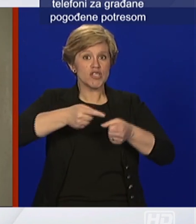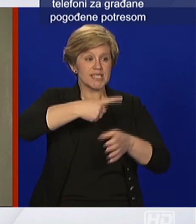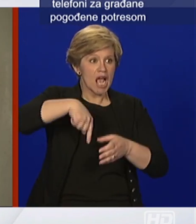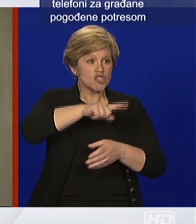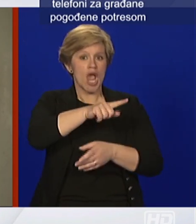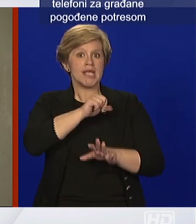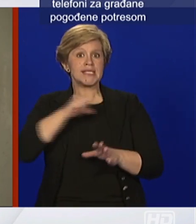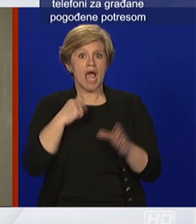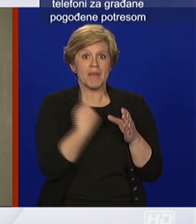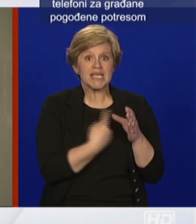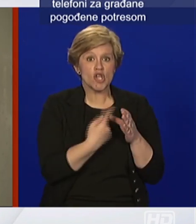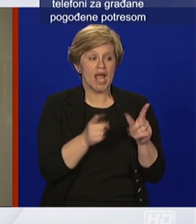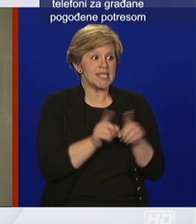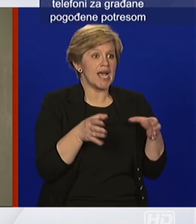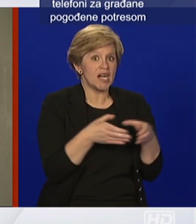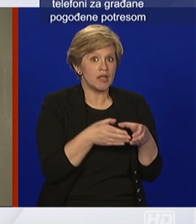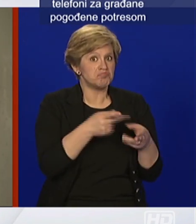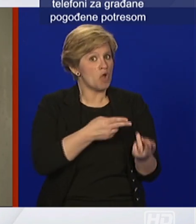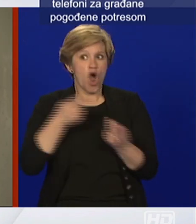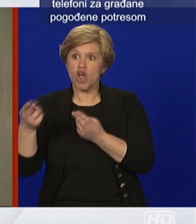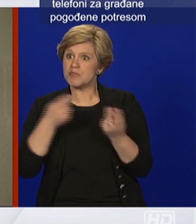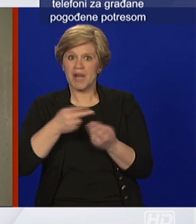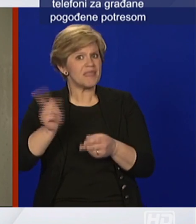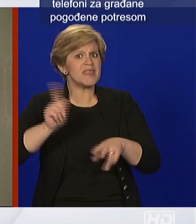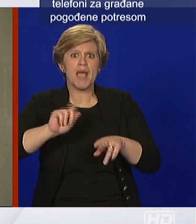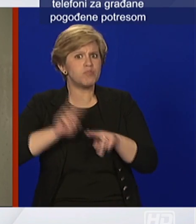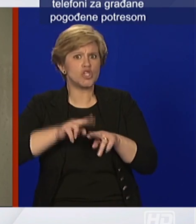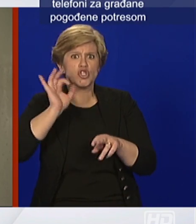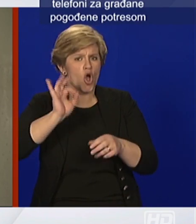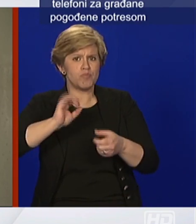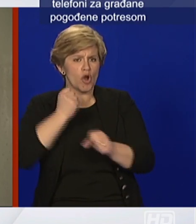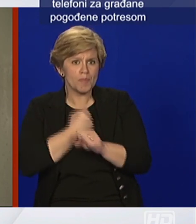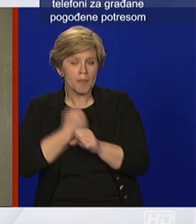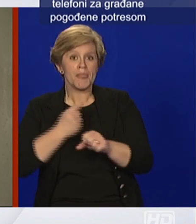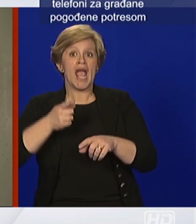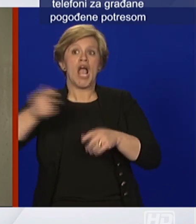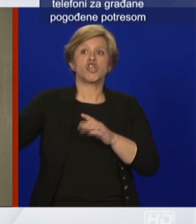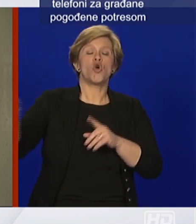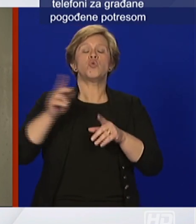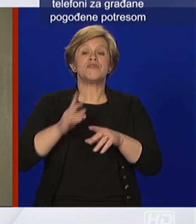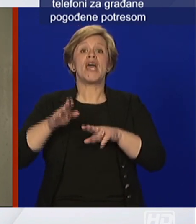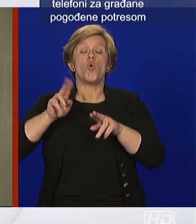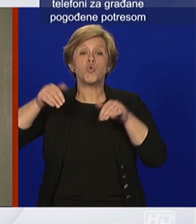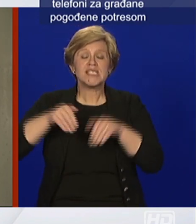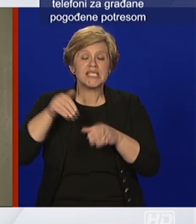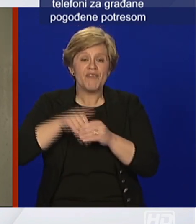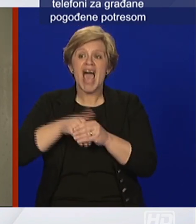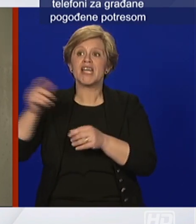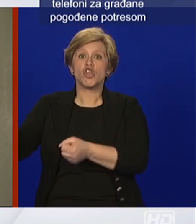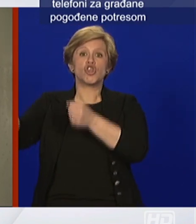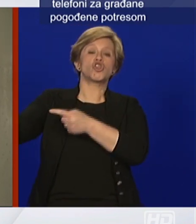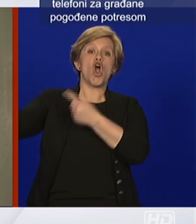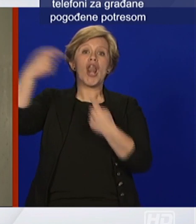karantenji i da obskrba neće funkcionirati odnosno da dolaze strani kamionik oni koji naplaćaju našim tvrtkama velike svote za prijevoz robe